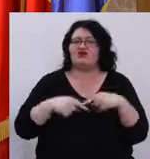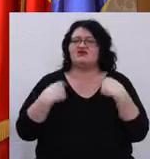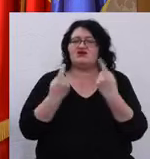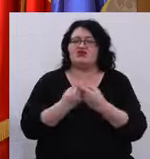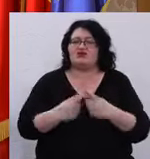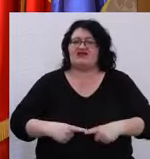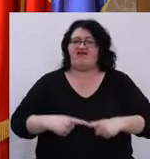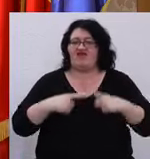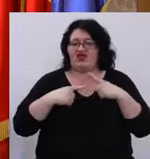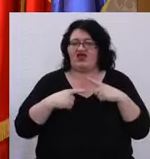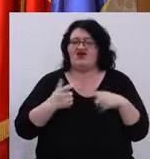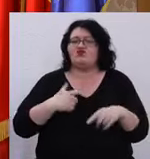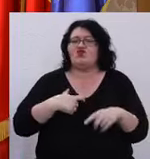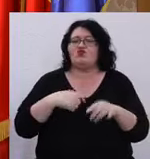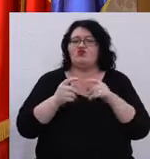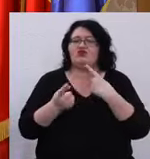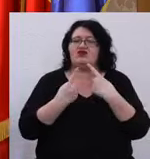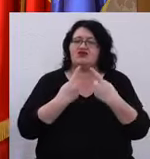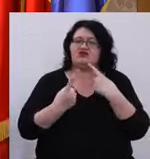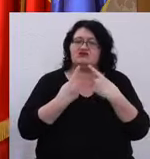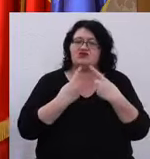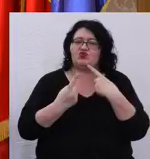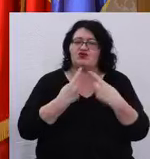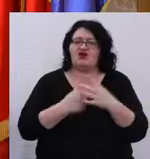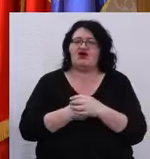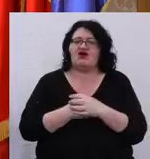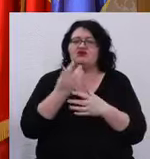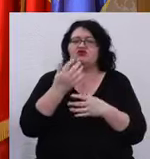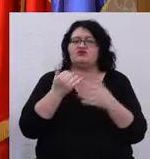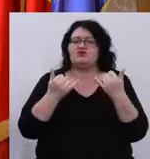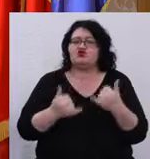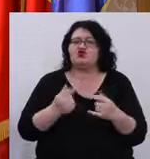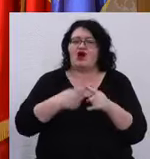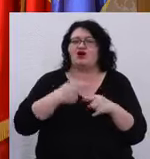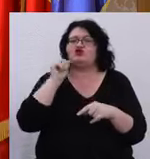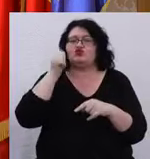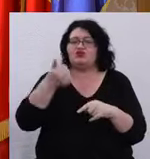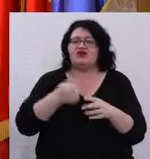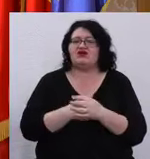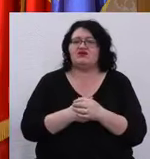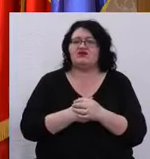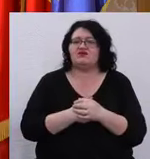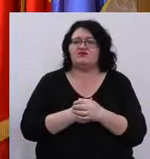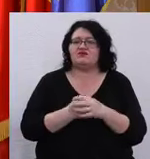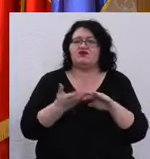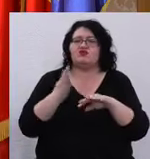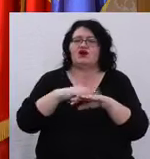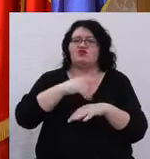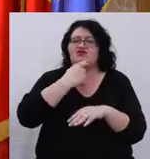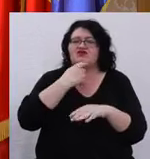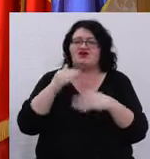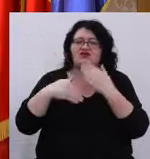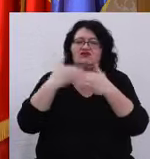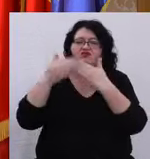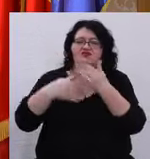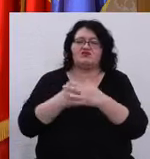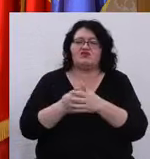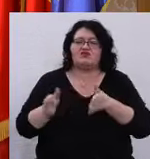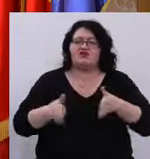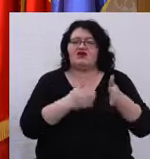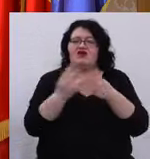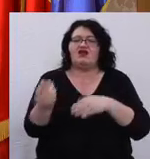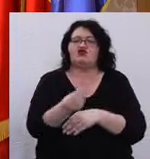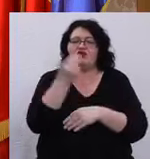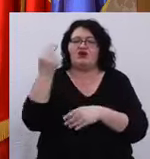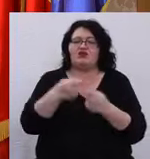noastră vie și vom putea dezbate și azi și mâine și peste ani calea cea